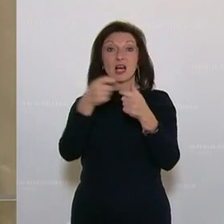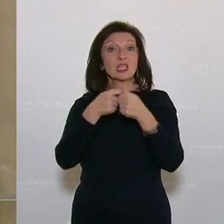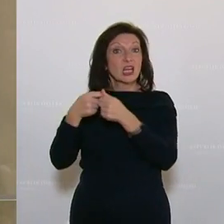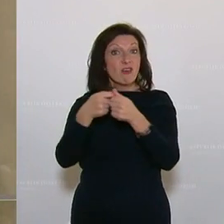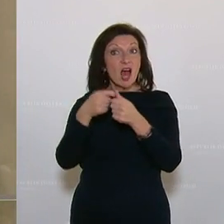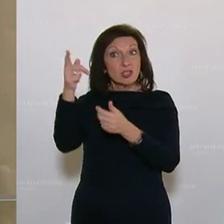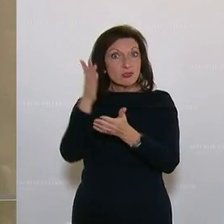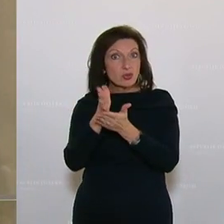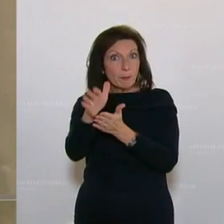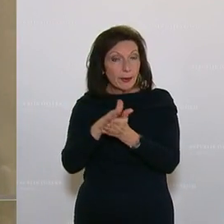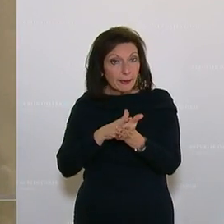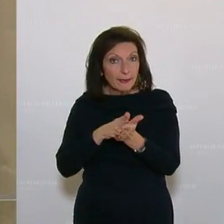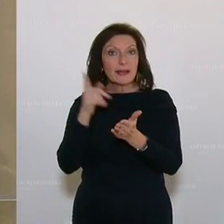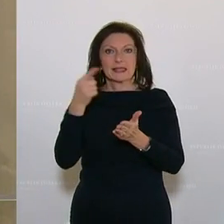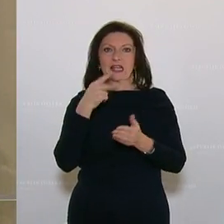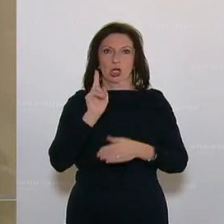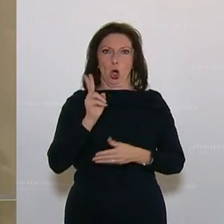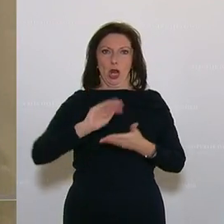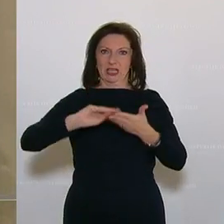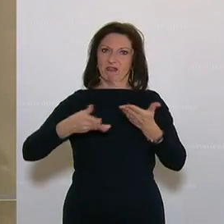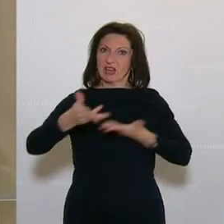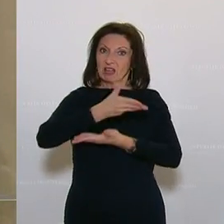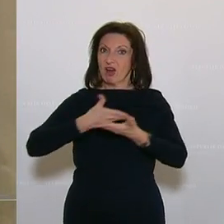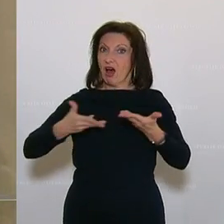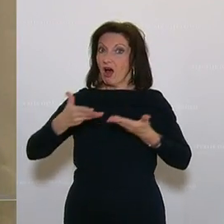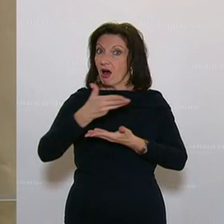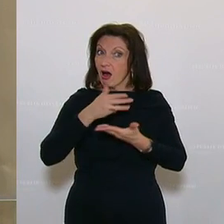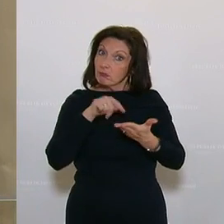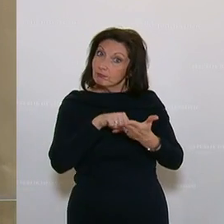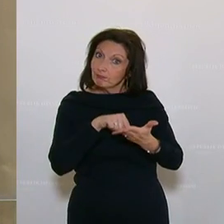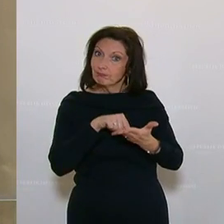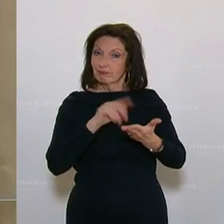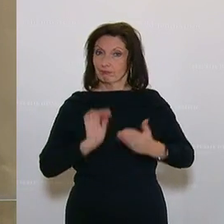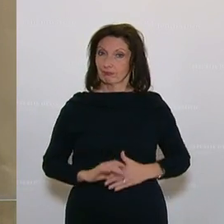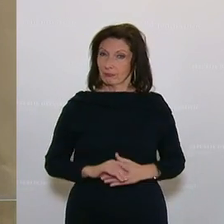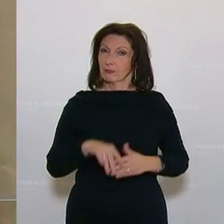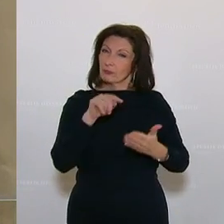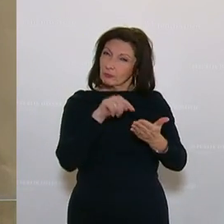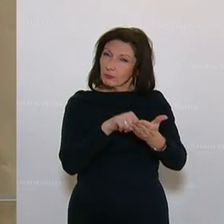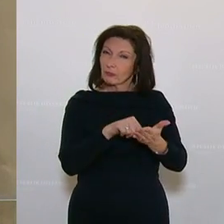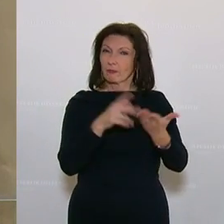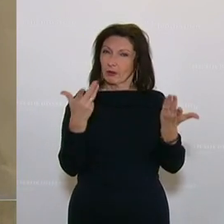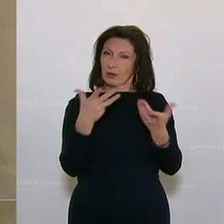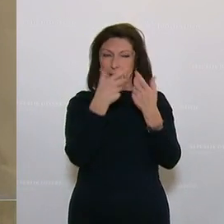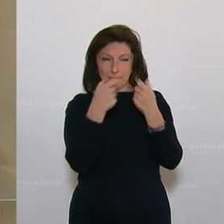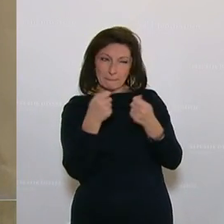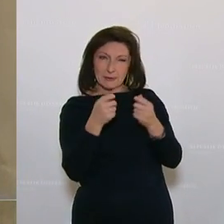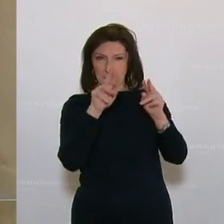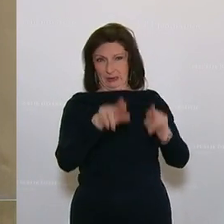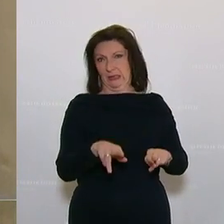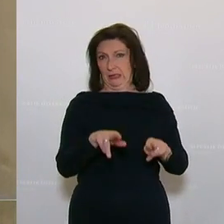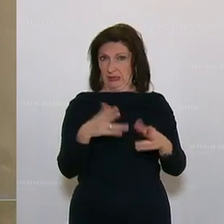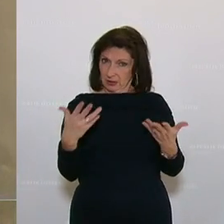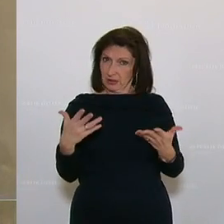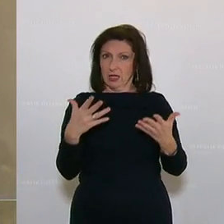begonnen hat, nämlich zu sagen, in Kollektivvertragsverhandlungen hier die richtigen Maßnahmen zu setzen, die die